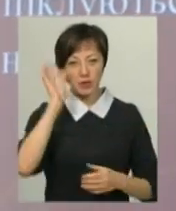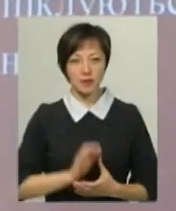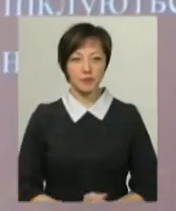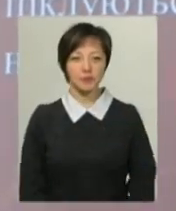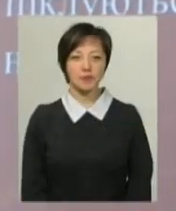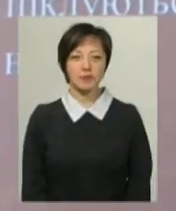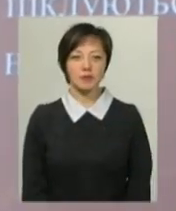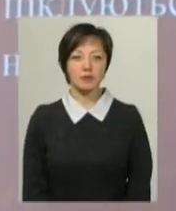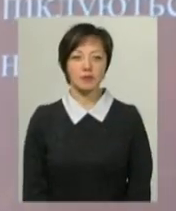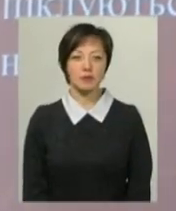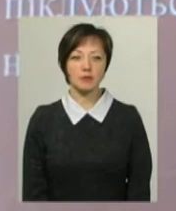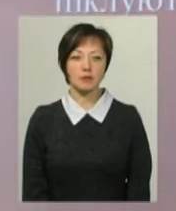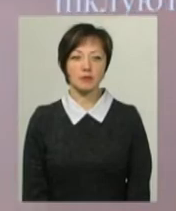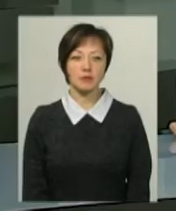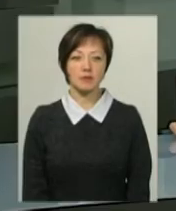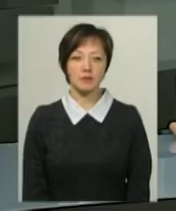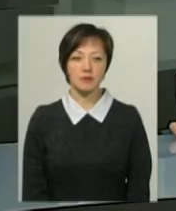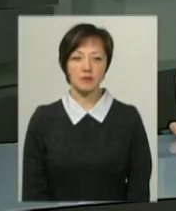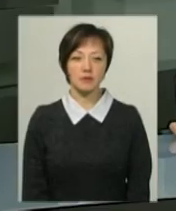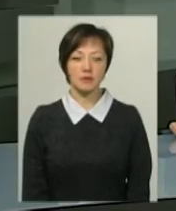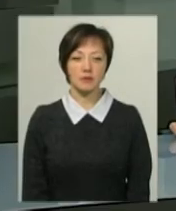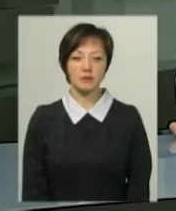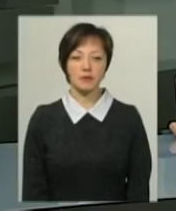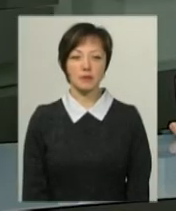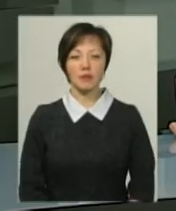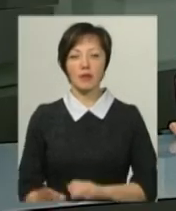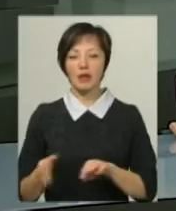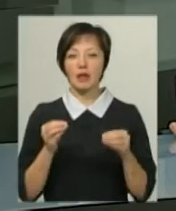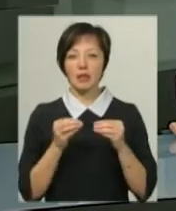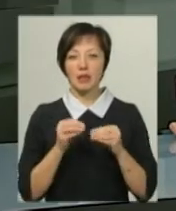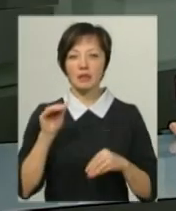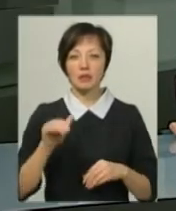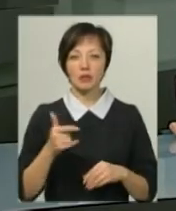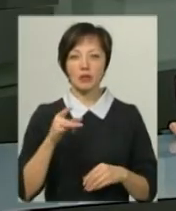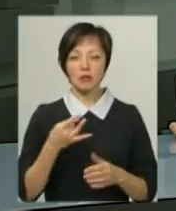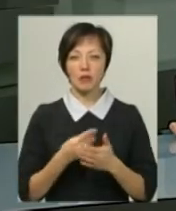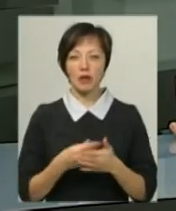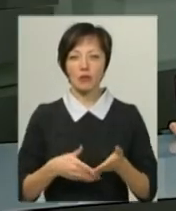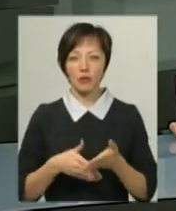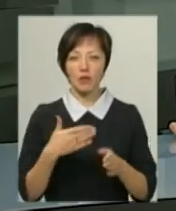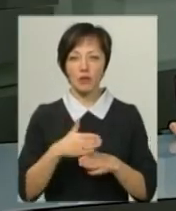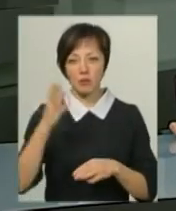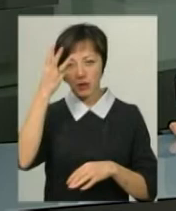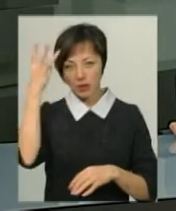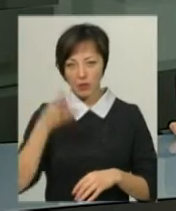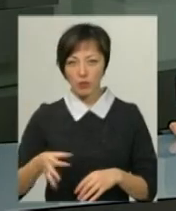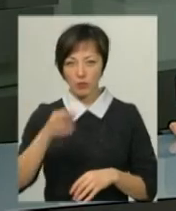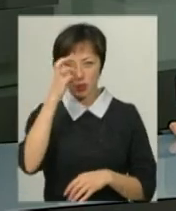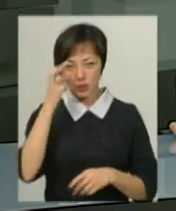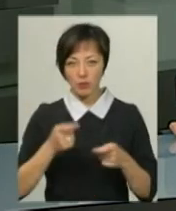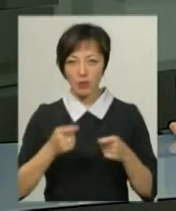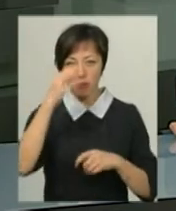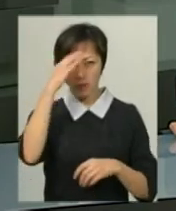Олександр Горішевський, новини, поділя Центр. 10 тисяч гривень матеріальної допомоги виділила Хмельницька облдержадміністрація